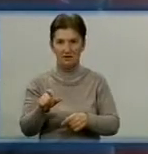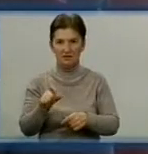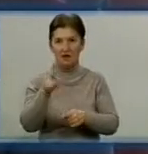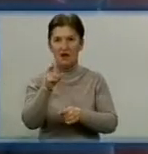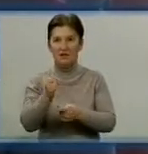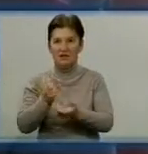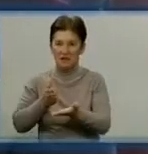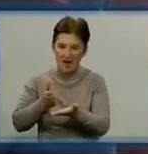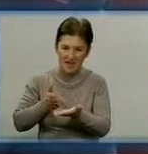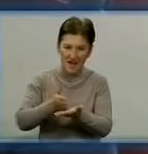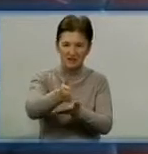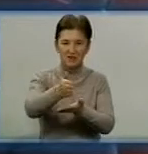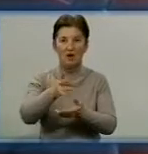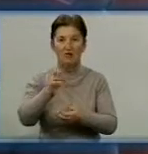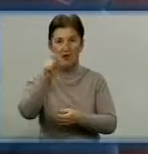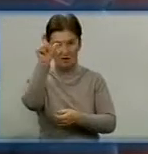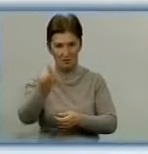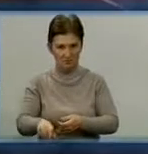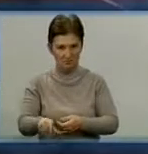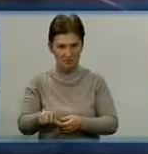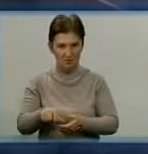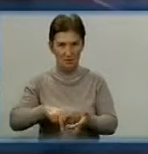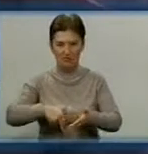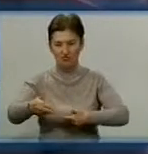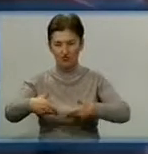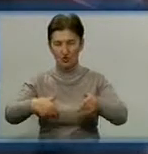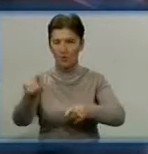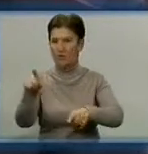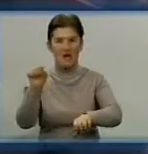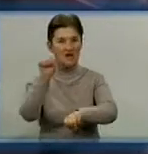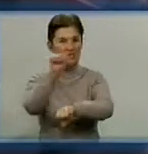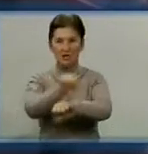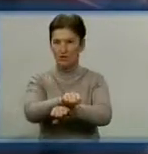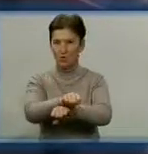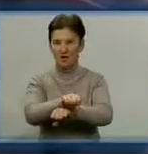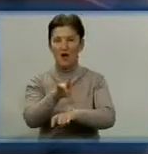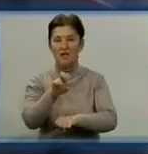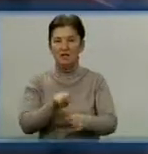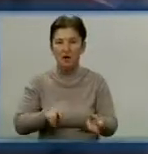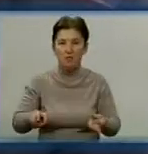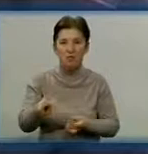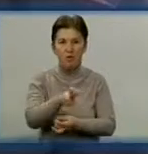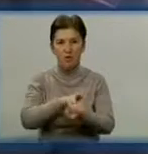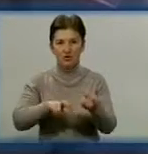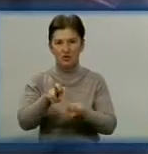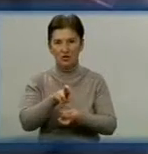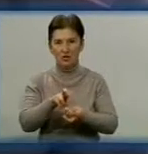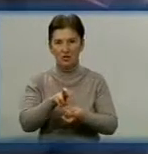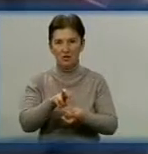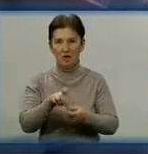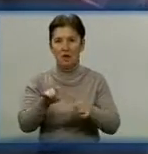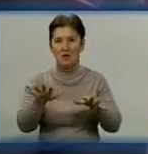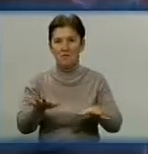неповнолітнього пішоходу, який переходив в проїзну частину. Даний водій не зупинився. На пошуки даного водія та місця